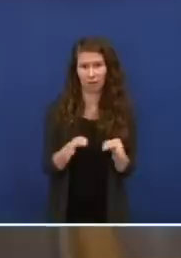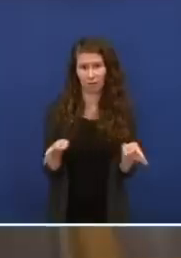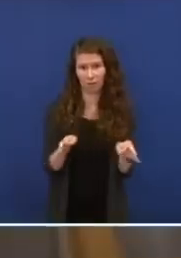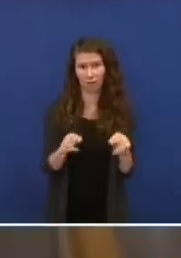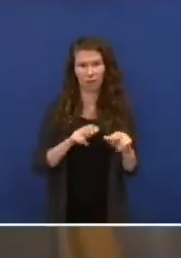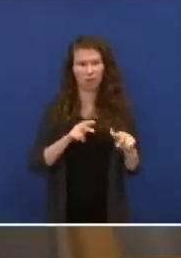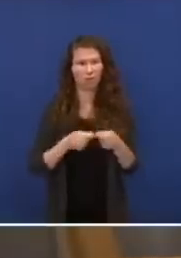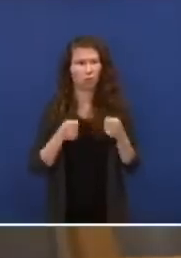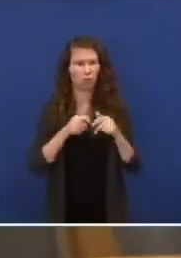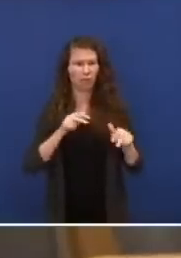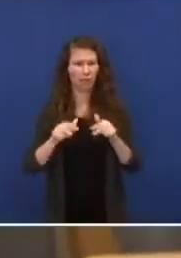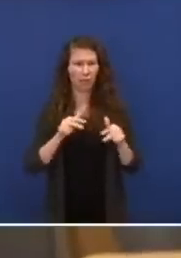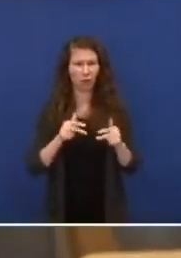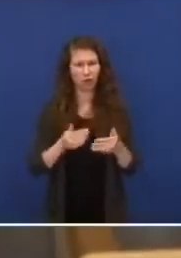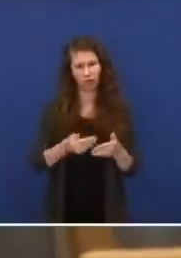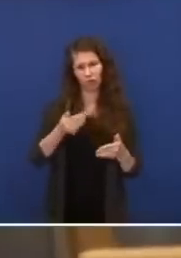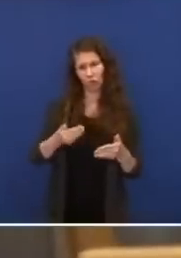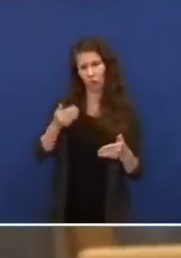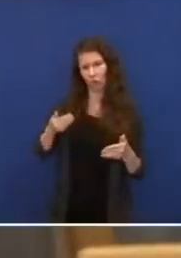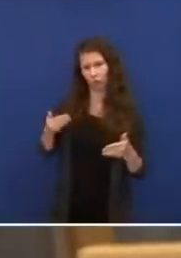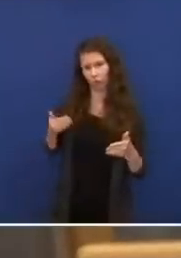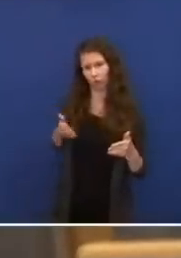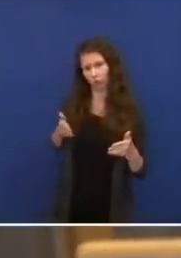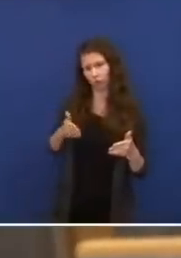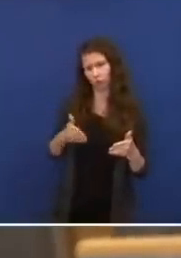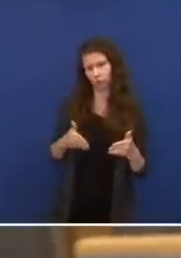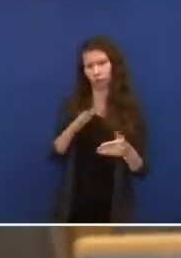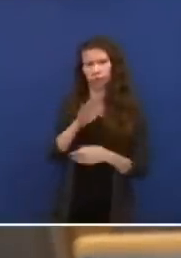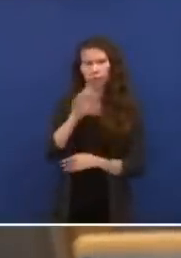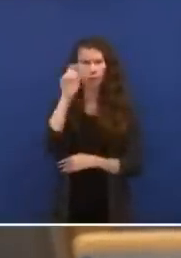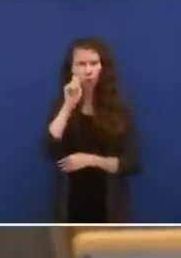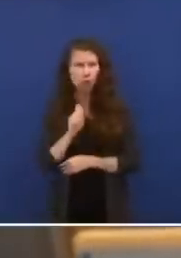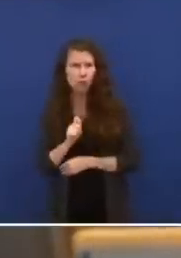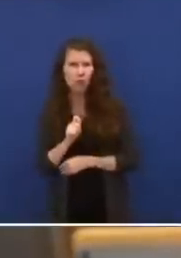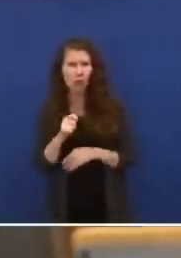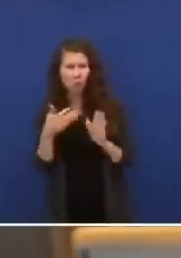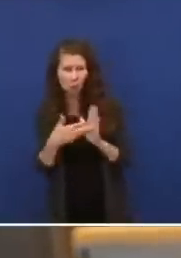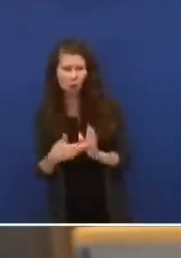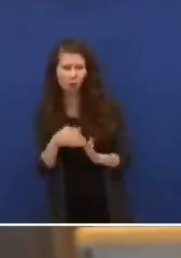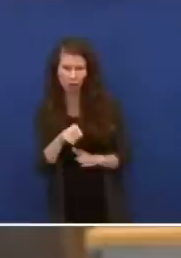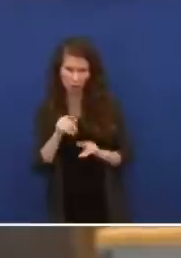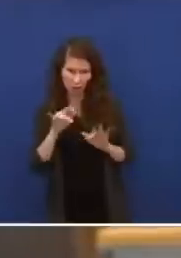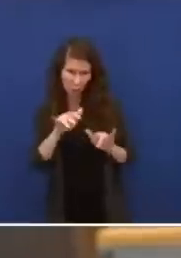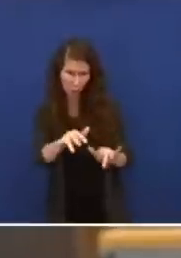zwischenzeitlich mit Studien oder anderen Arbeiten auf ihre Wirksamkeit überprüft? Danke.